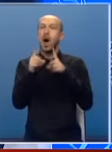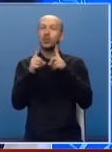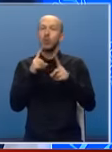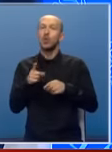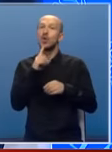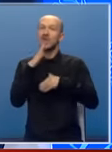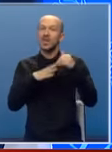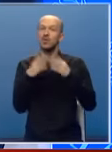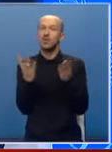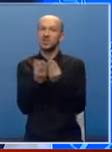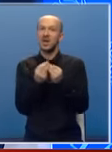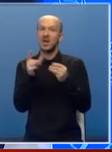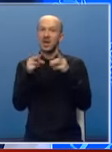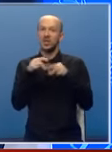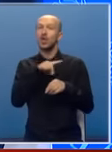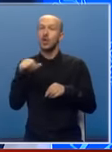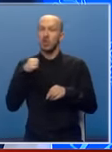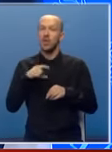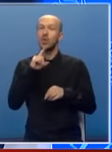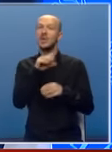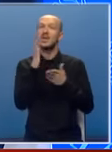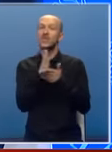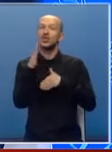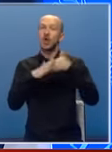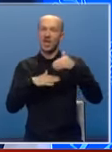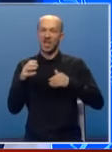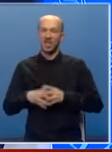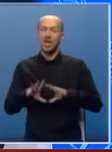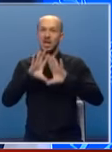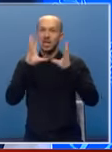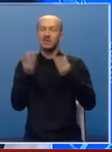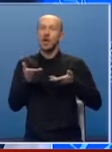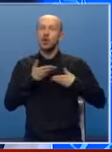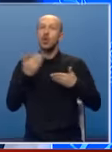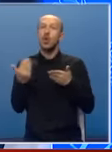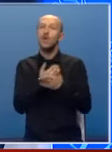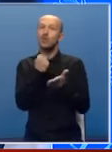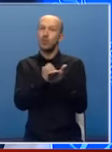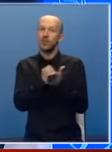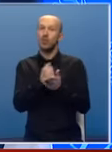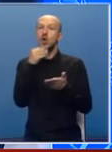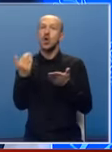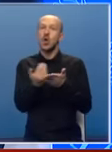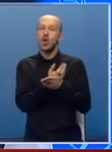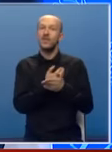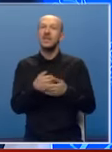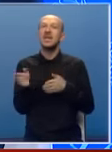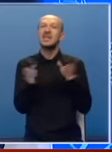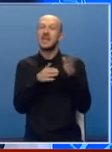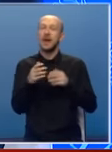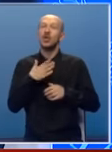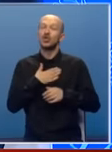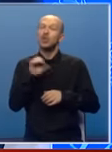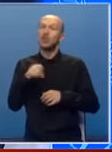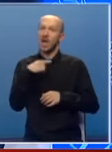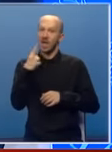koji gradimo zajedno, od Rače do Bijeljine, koji se već gradi. Sve to je dobilo novu potvrdu i novi zamak. Želim